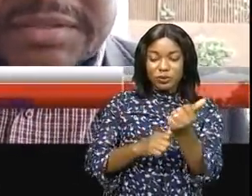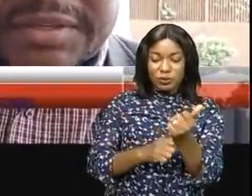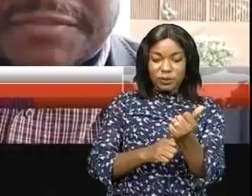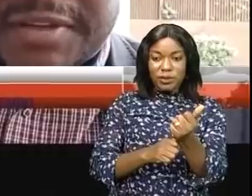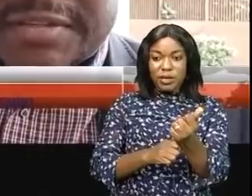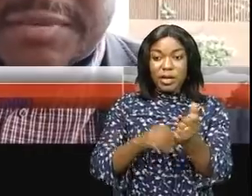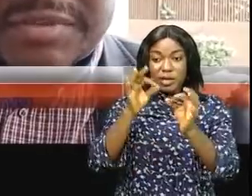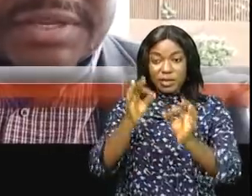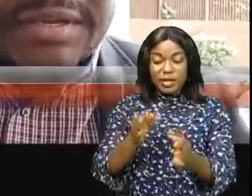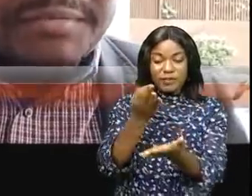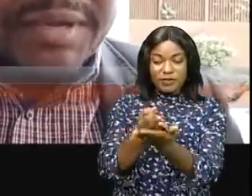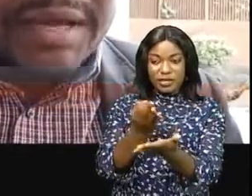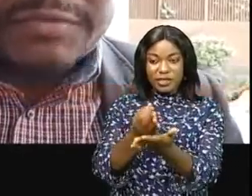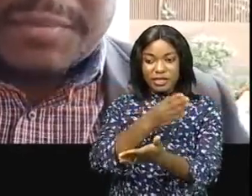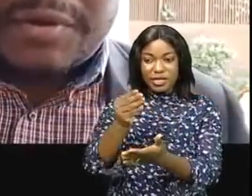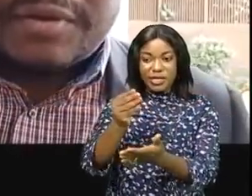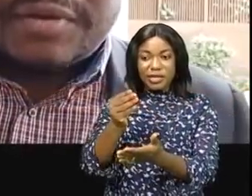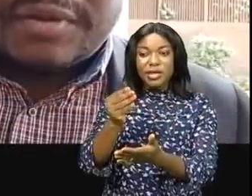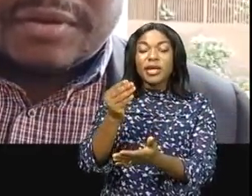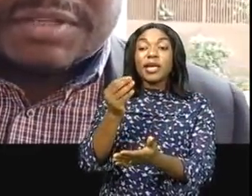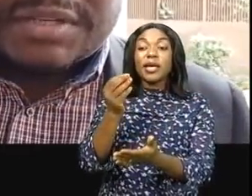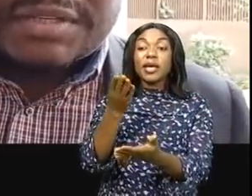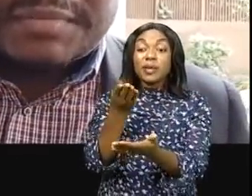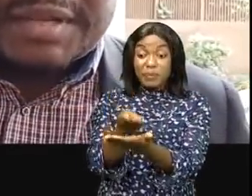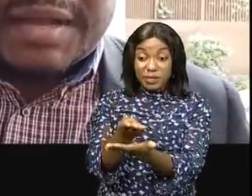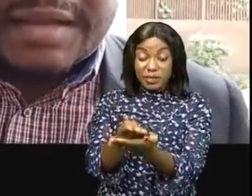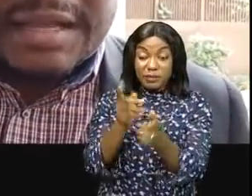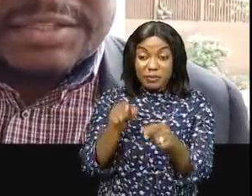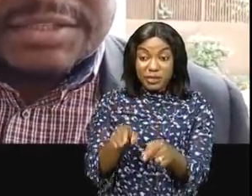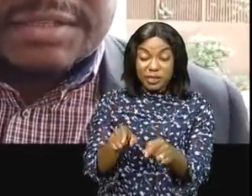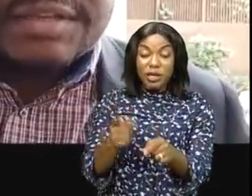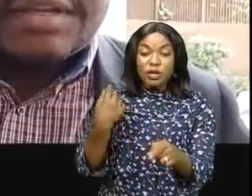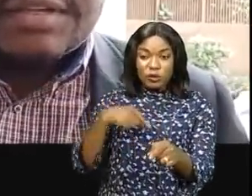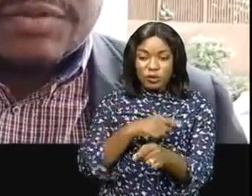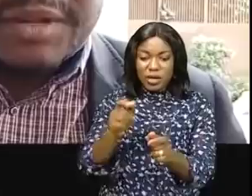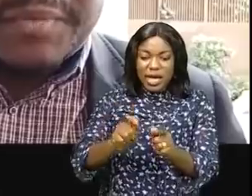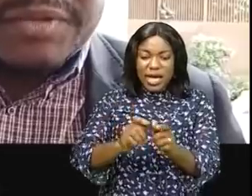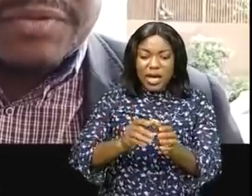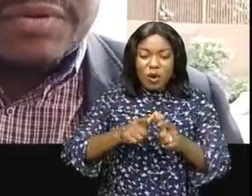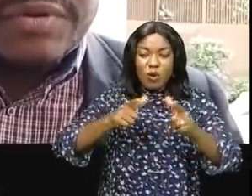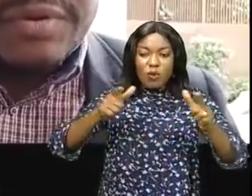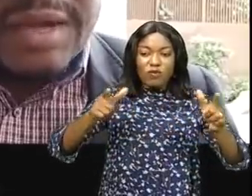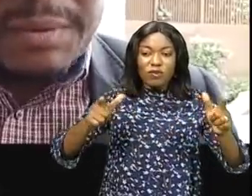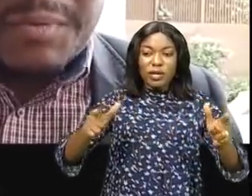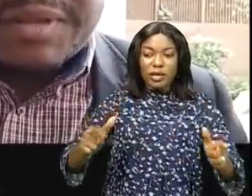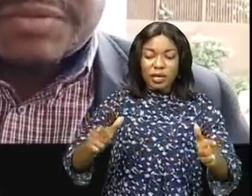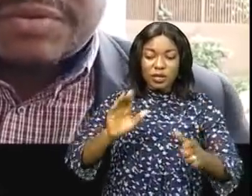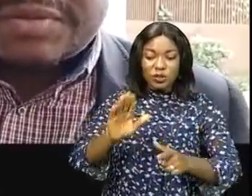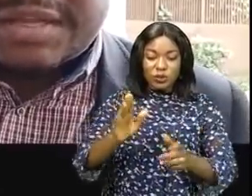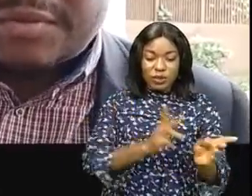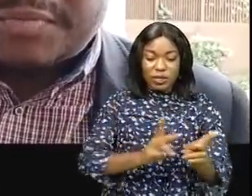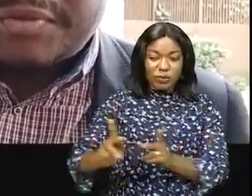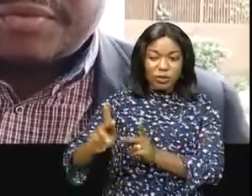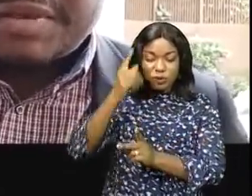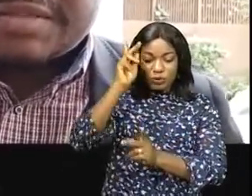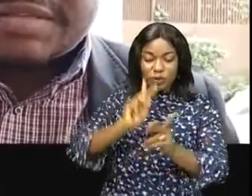du secteur des finances et des budgets mais actuellement on cherche maintenant à élargir son élaboration à la population